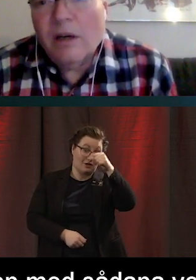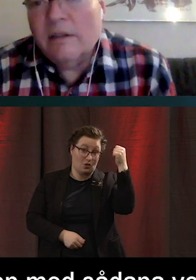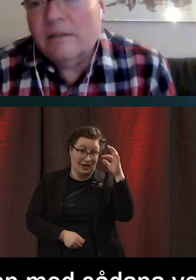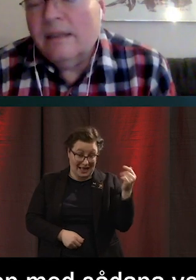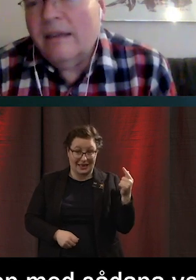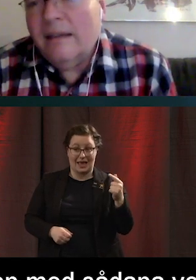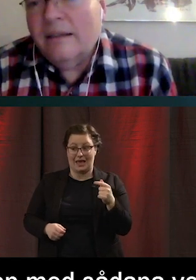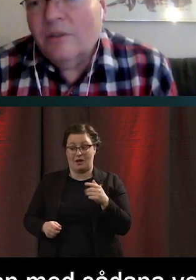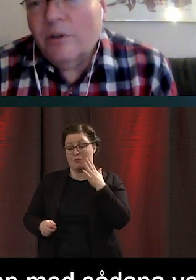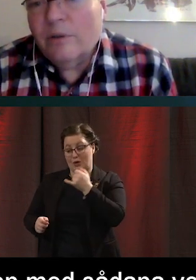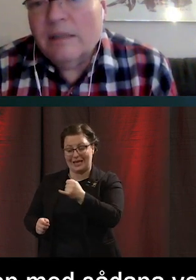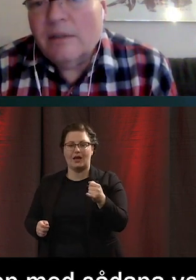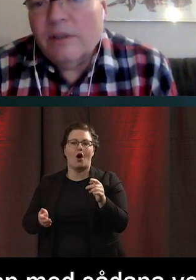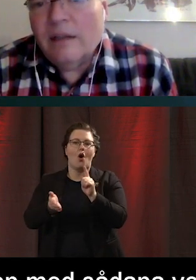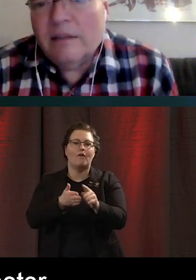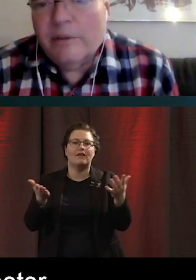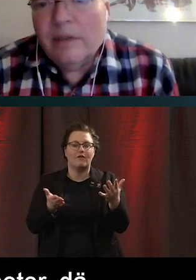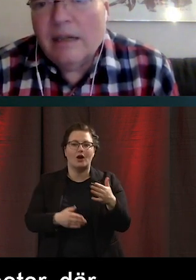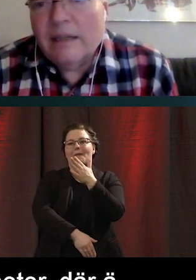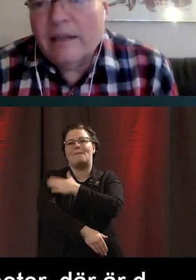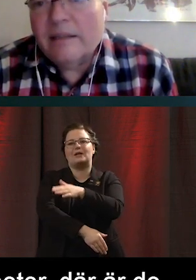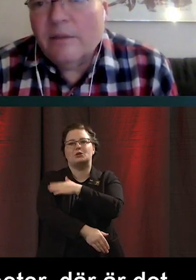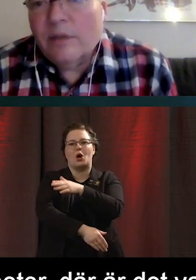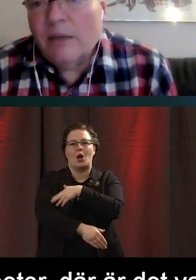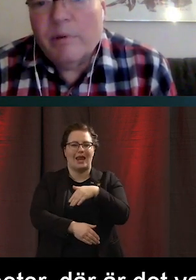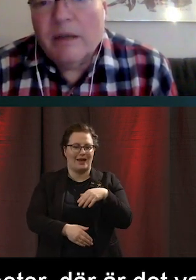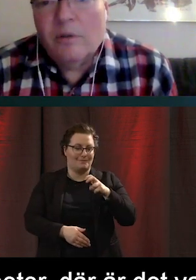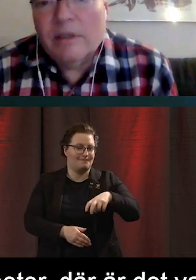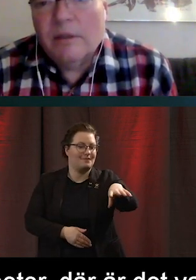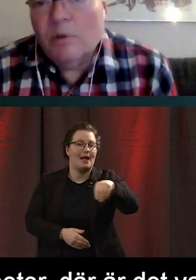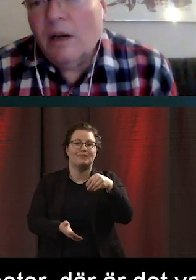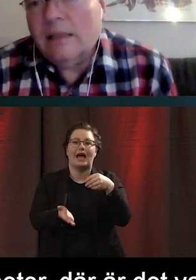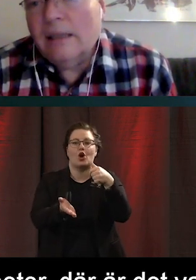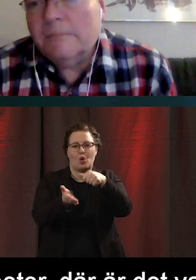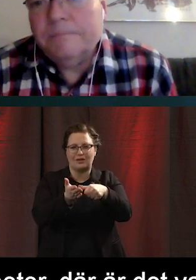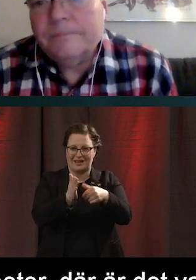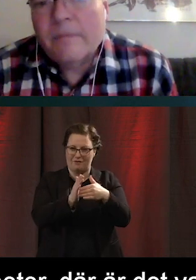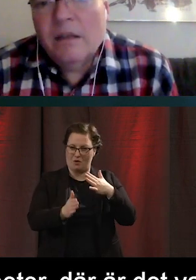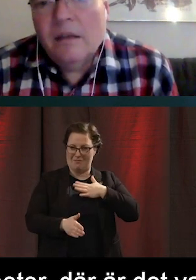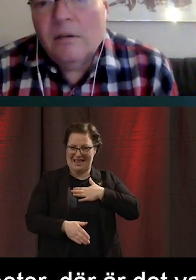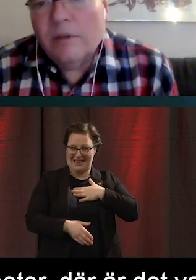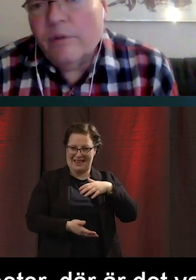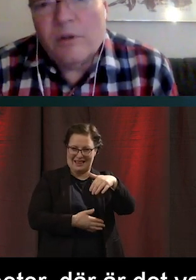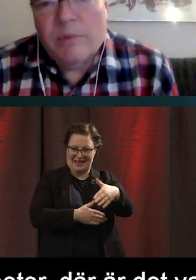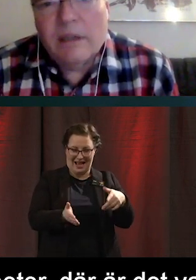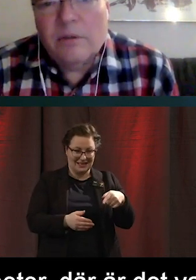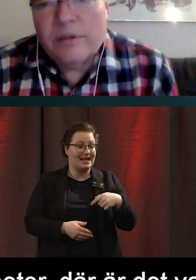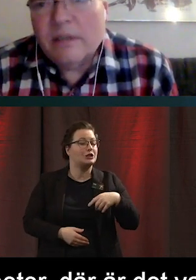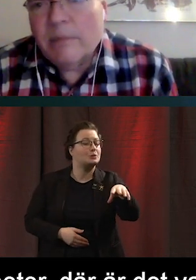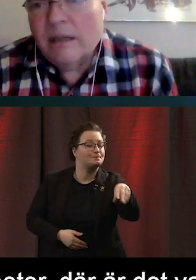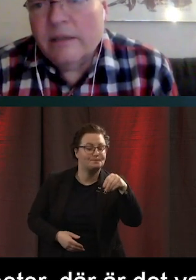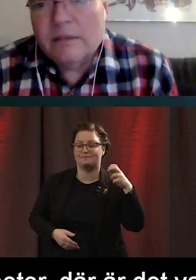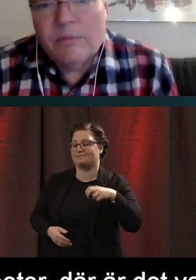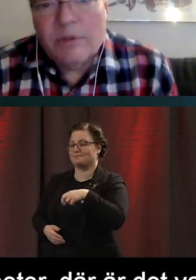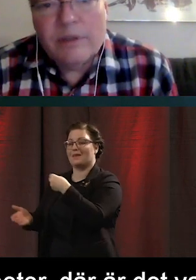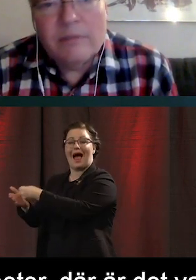personalen tar ut lite kontanter ur en handkassa och hjälper mig genom att gå och handla. Och det förekommer kanske också